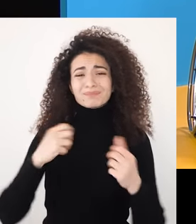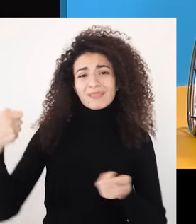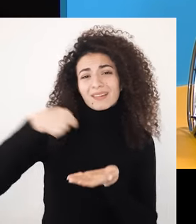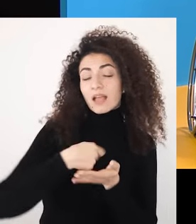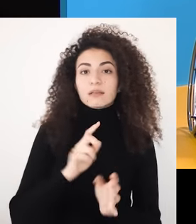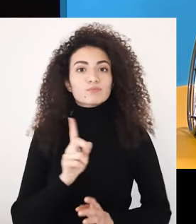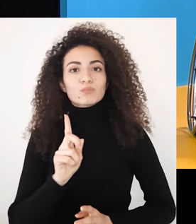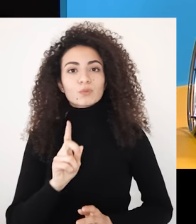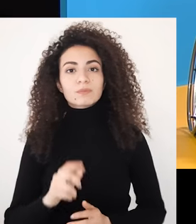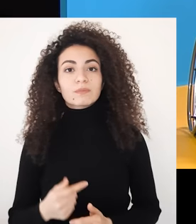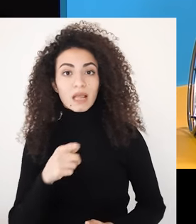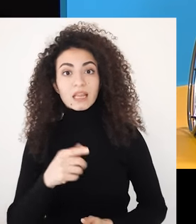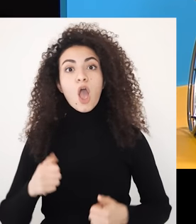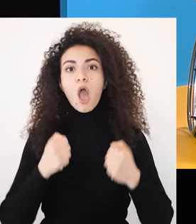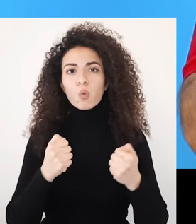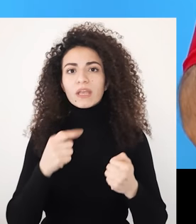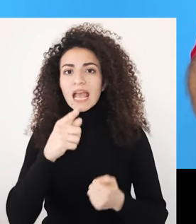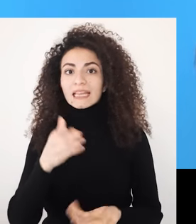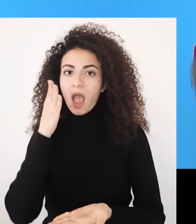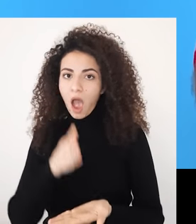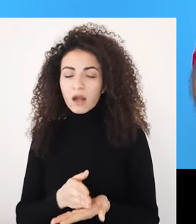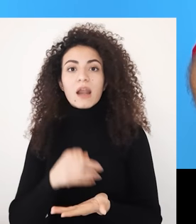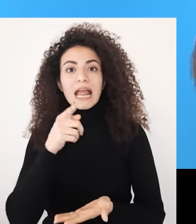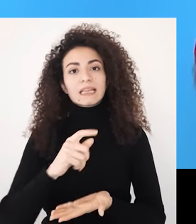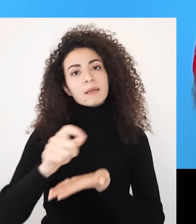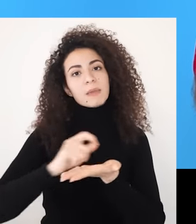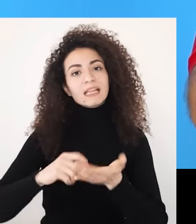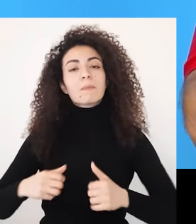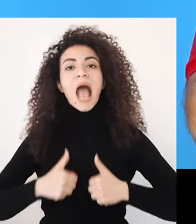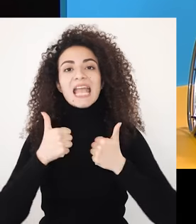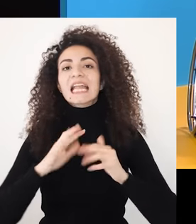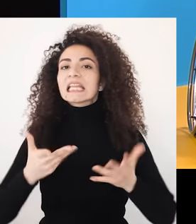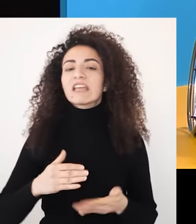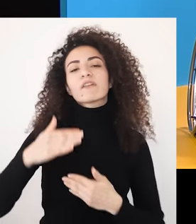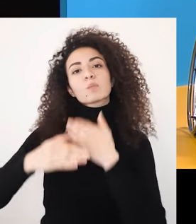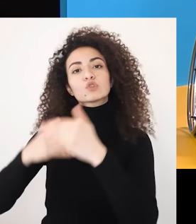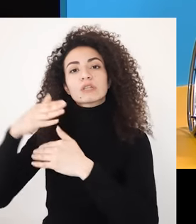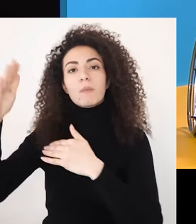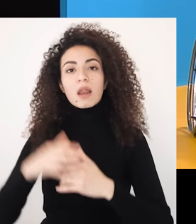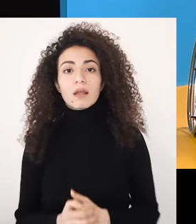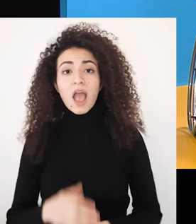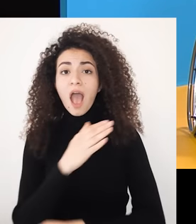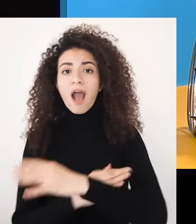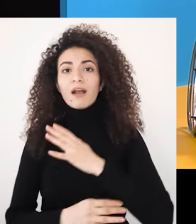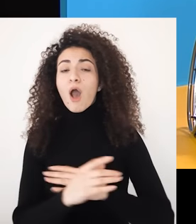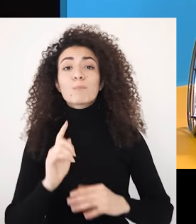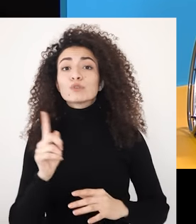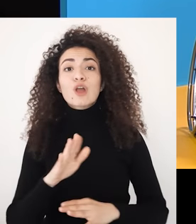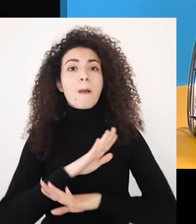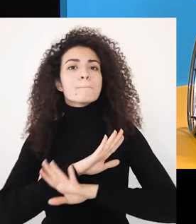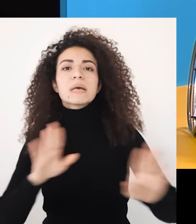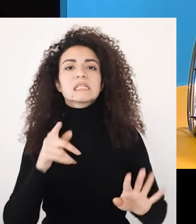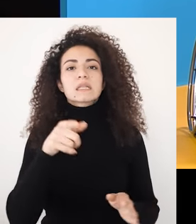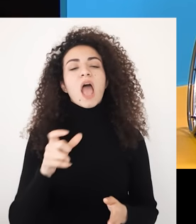وتنطلق إلى تكتب الفصول جديدة بحياتك من تقليفك أنت هالمرة بالختام الإعاقة ما بتحدد هوية المرأة